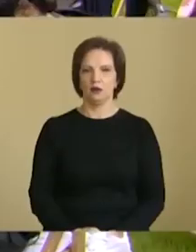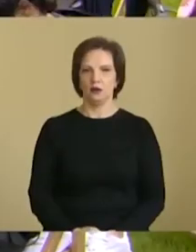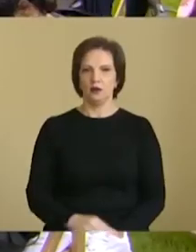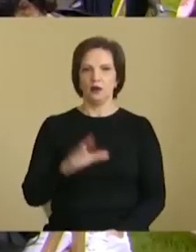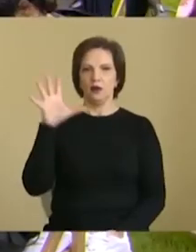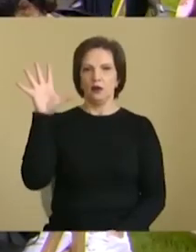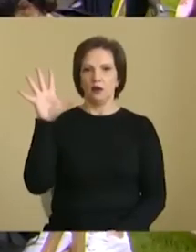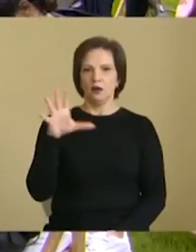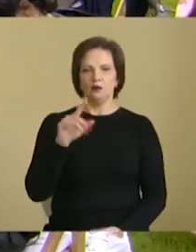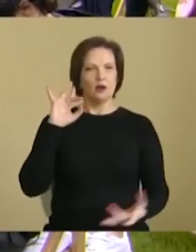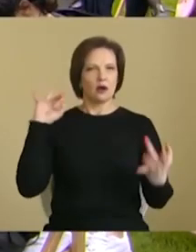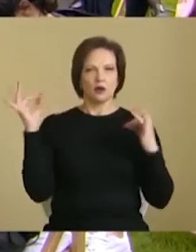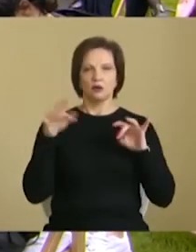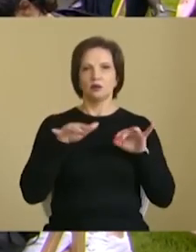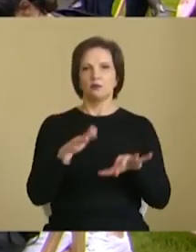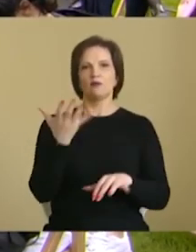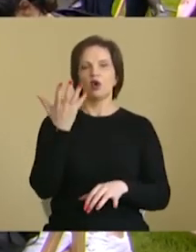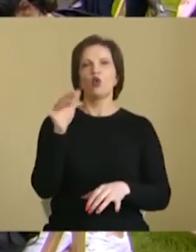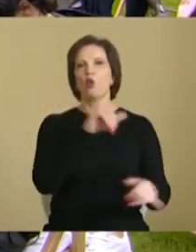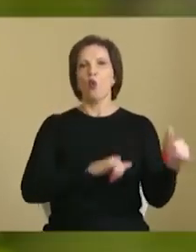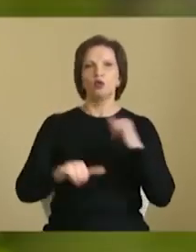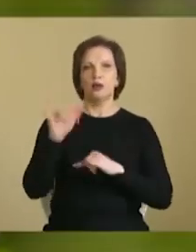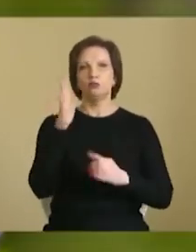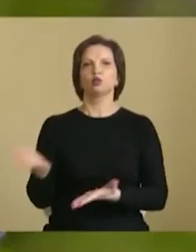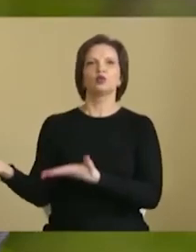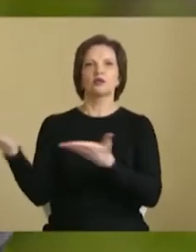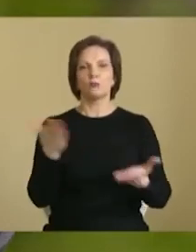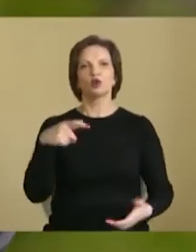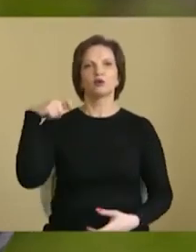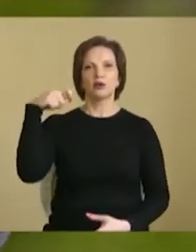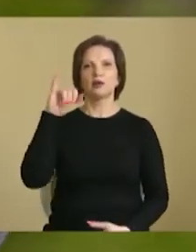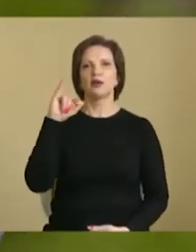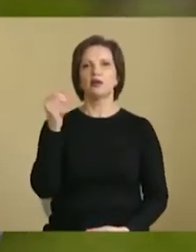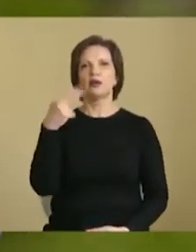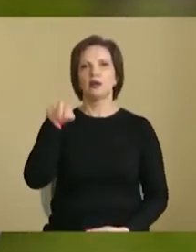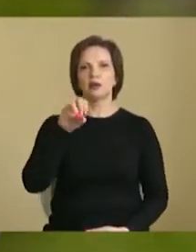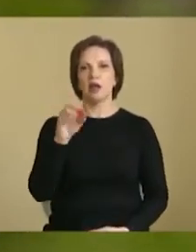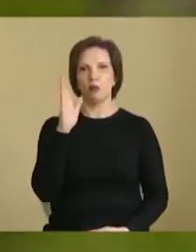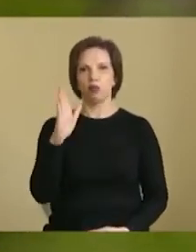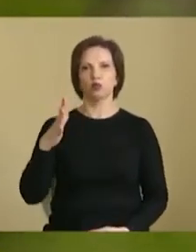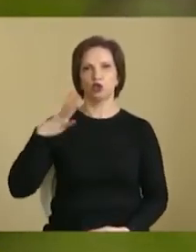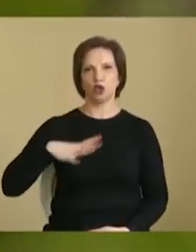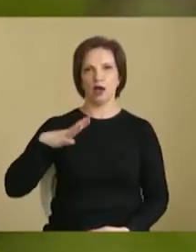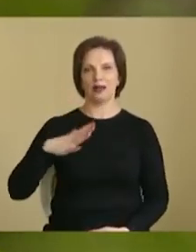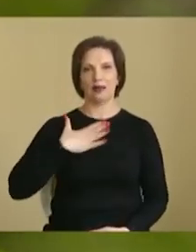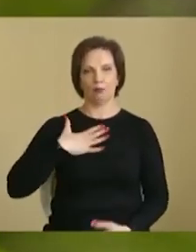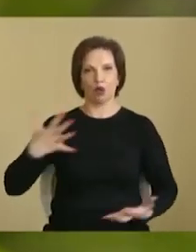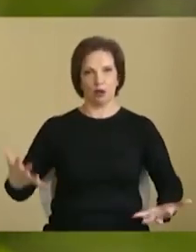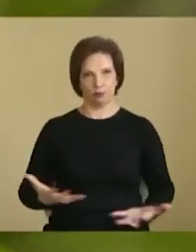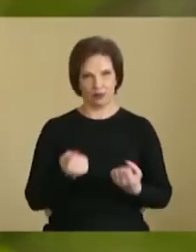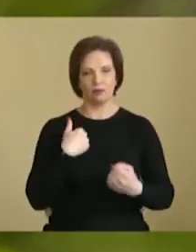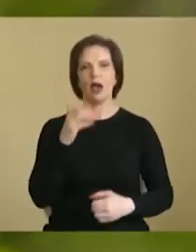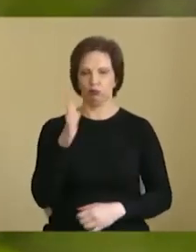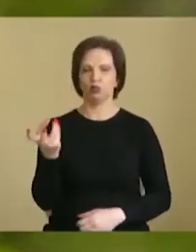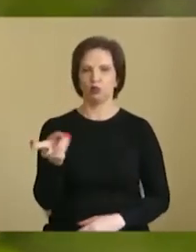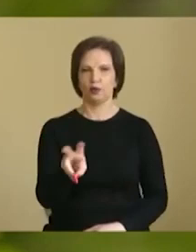Всі резонансні справи, куди будуть запрошувати президента, і де будуть чекати моєї підтримки, я буду приходити.